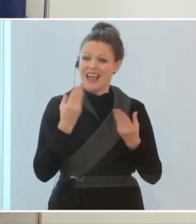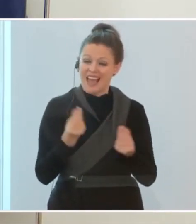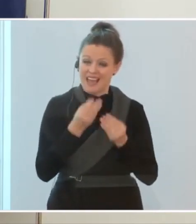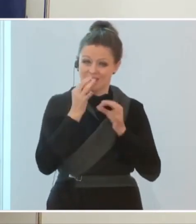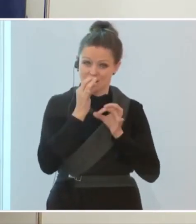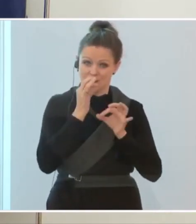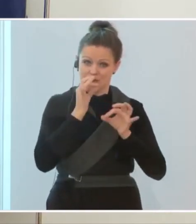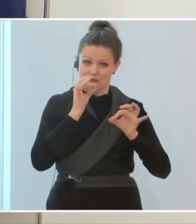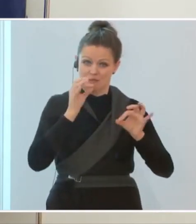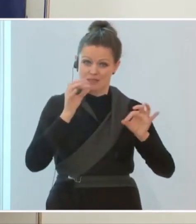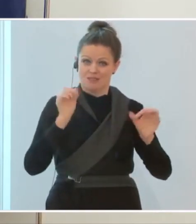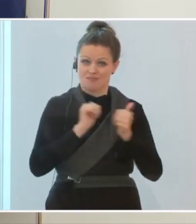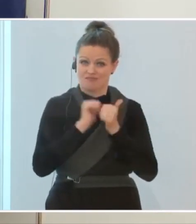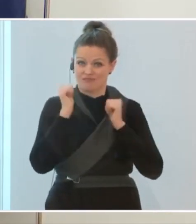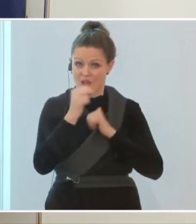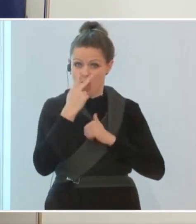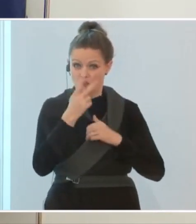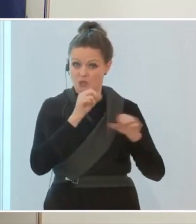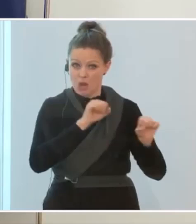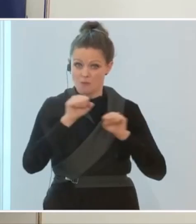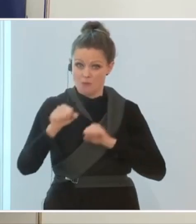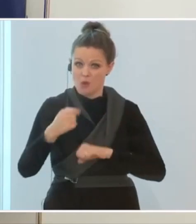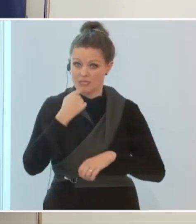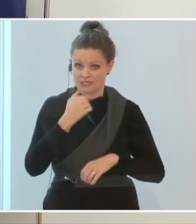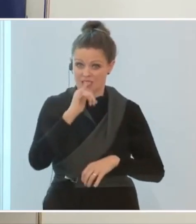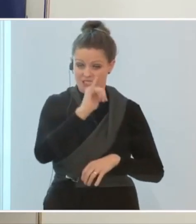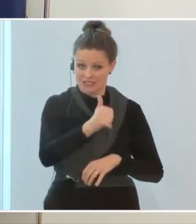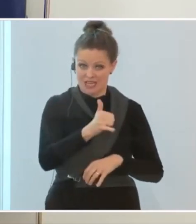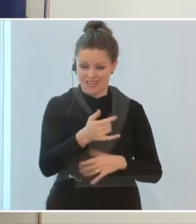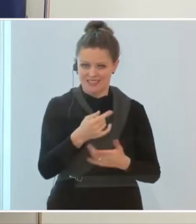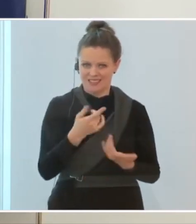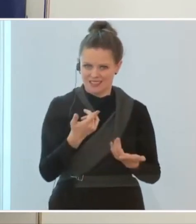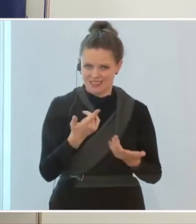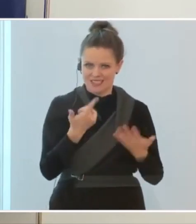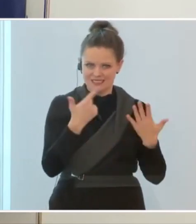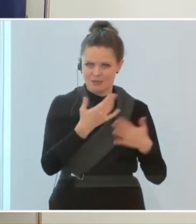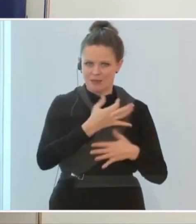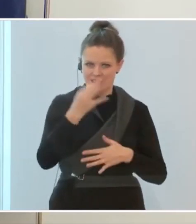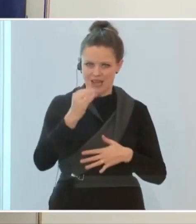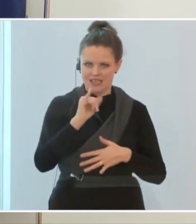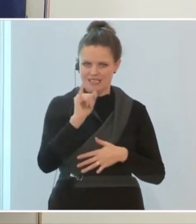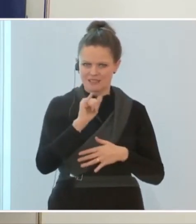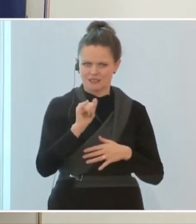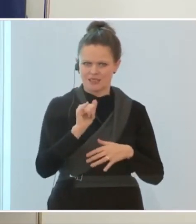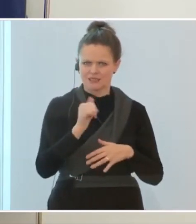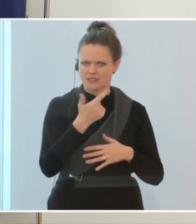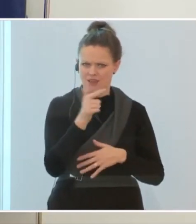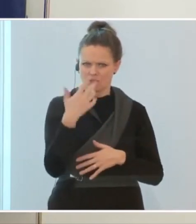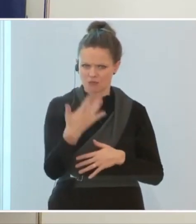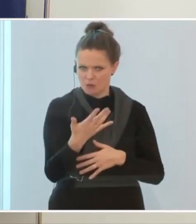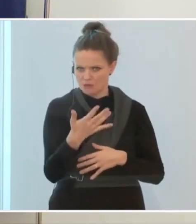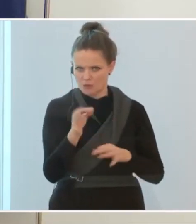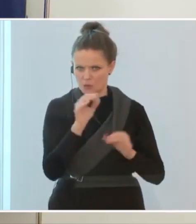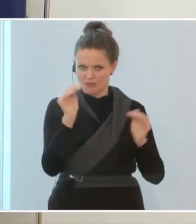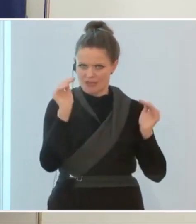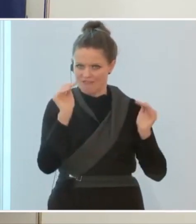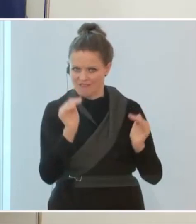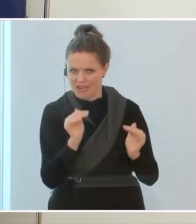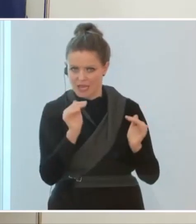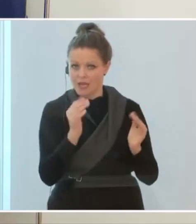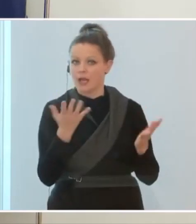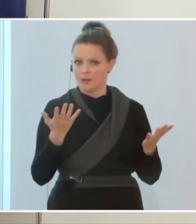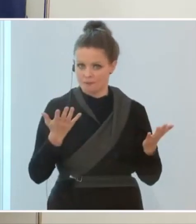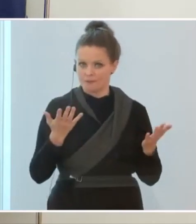geworden, hier Prognosen abzugeben. Also ich habe schon gesagt, ich glaube eine 7-Tage-Inzidenz von 250 oder vielleicht sogar etwas weniger,